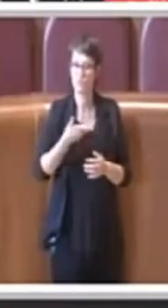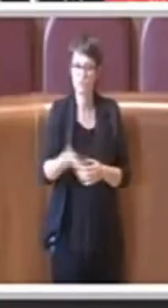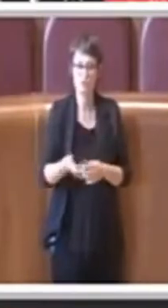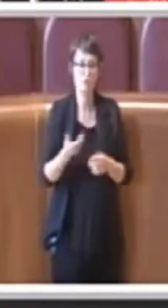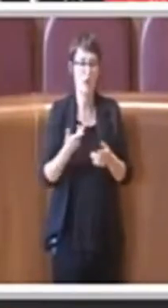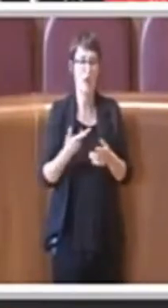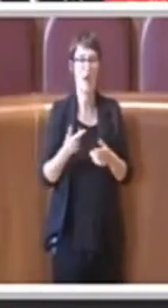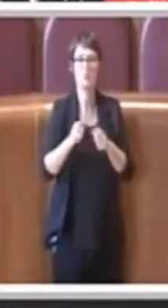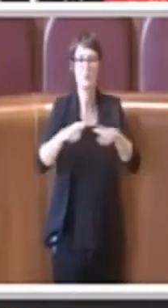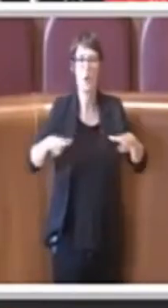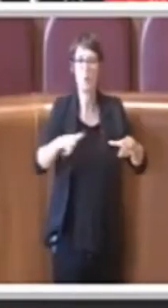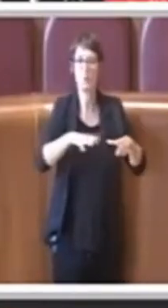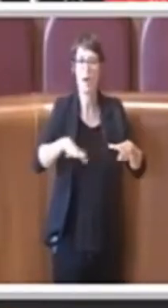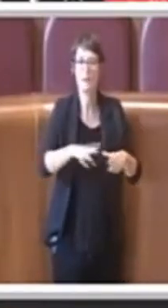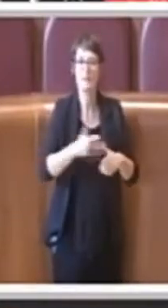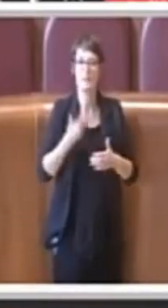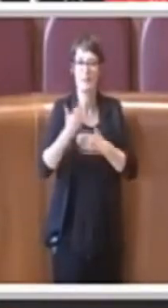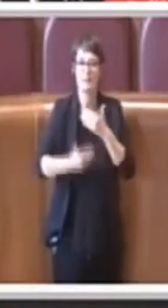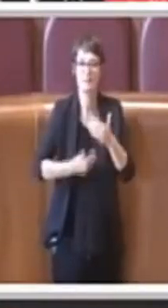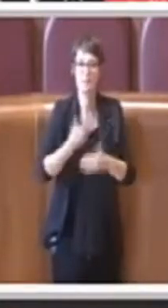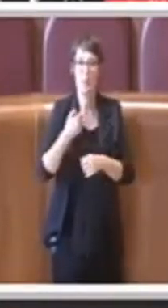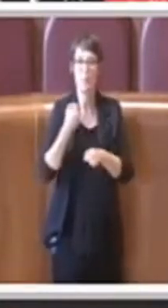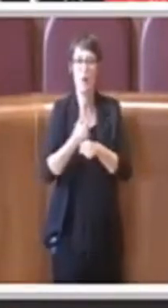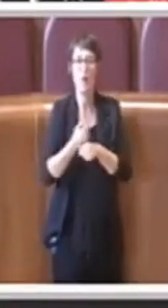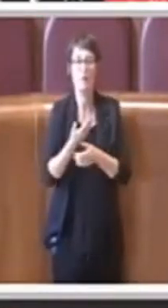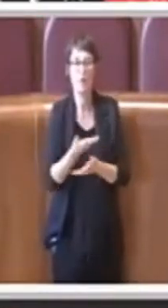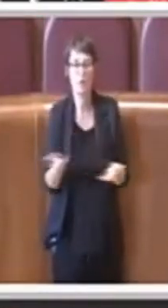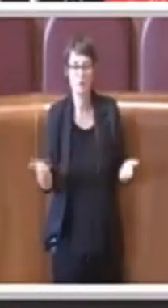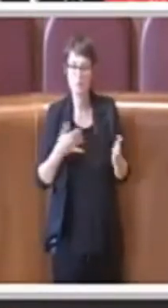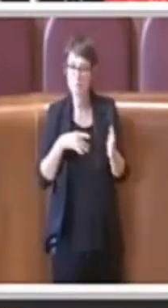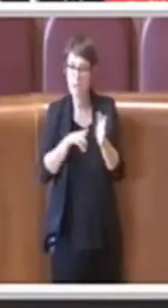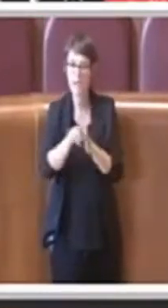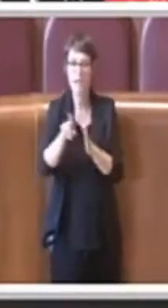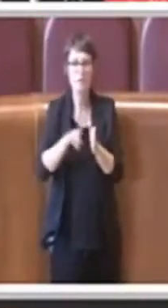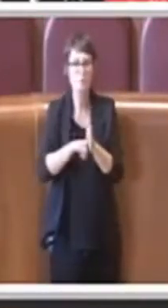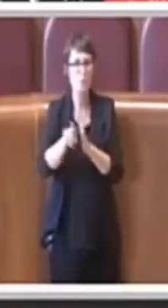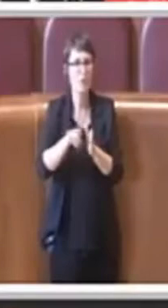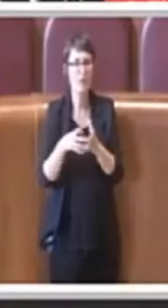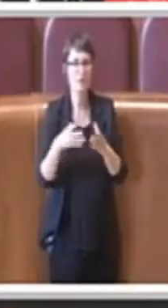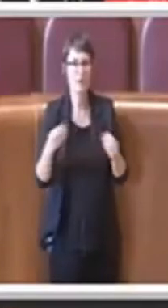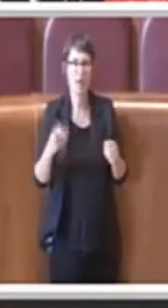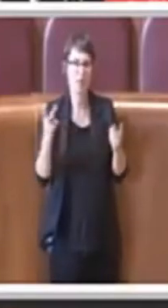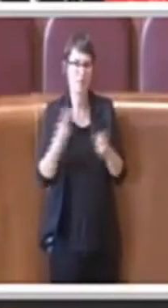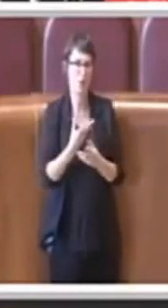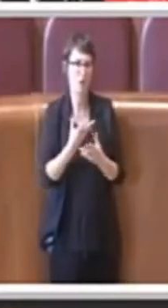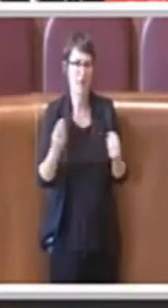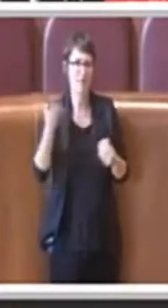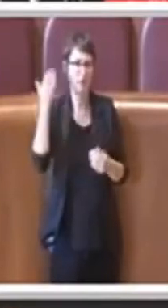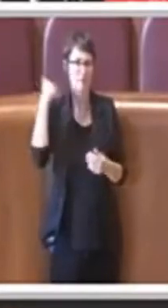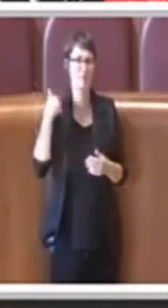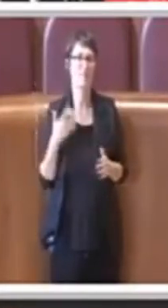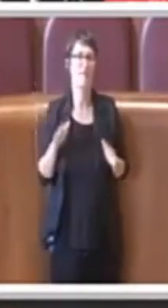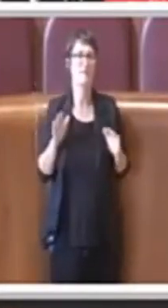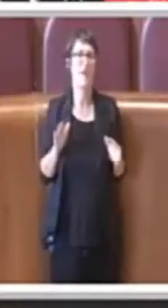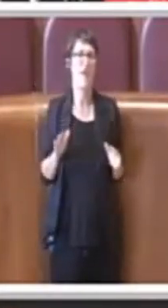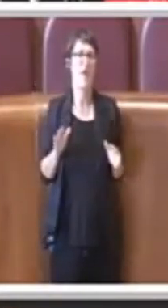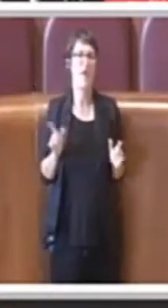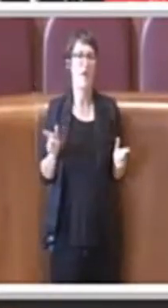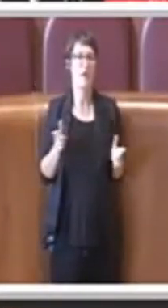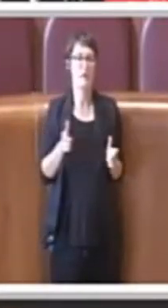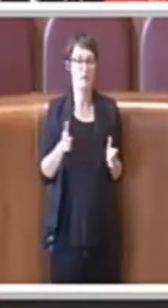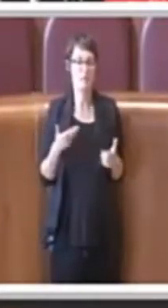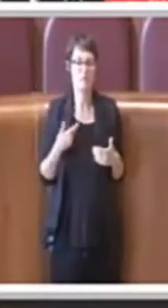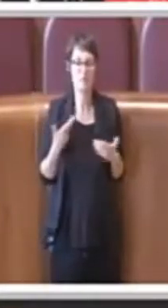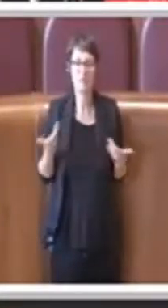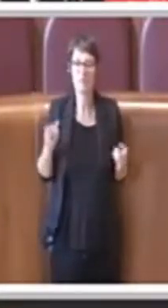lavori pubblici, ci sono stati, hanno prodotto dei grandi risultati, cose che magari erano ferme, quindi come dire, anche nei confronti dell'opposizione